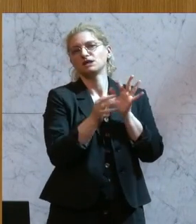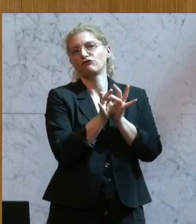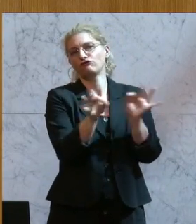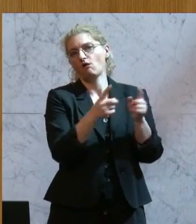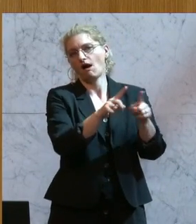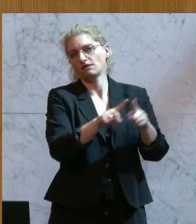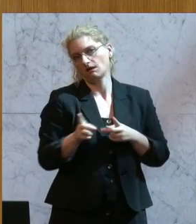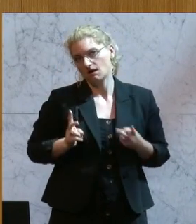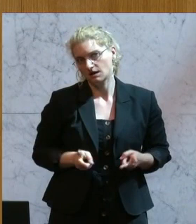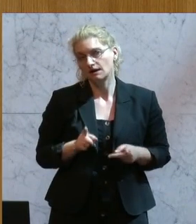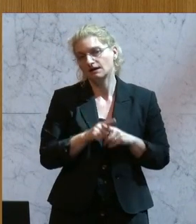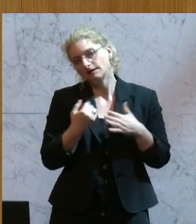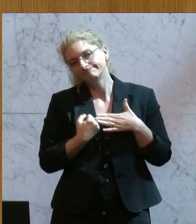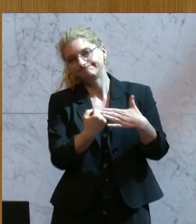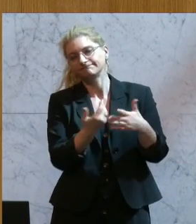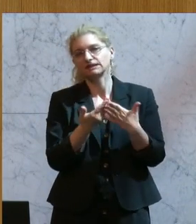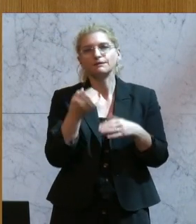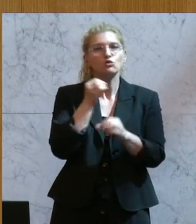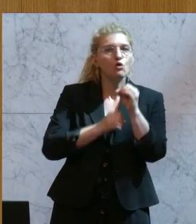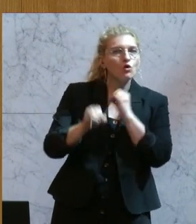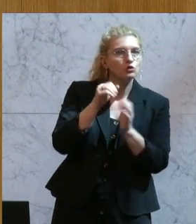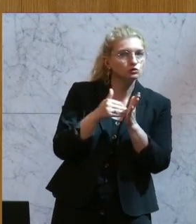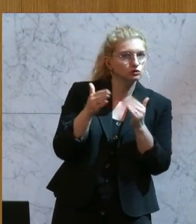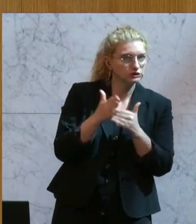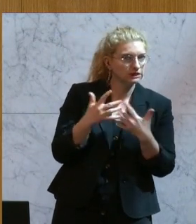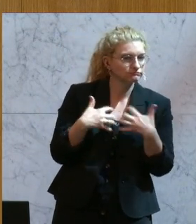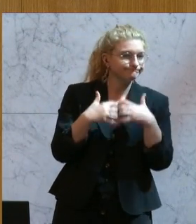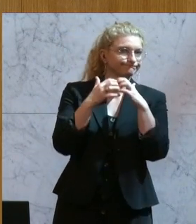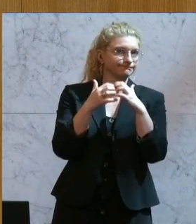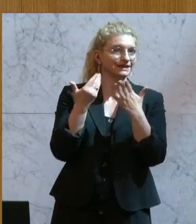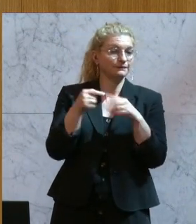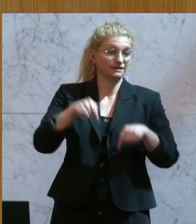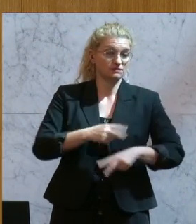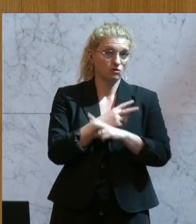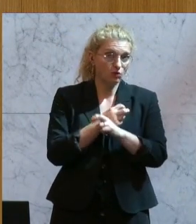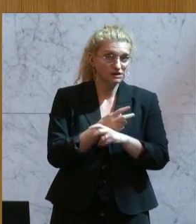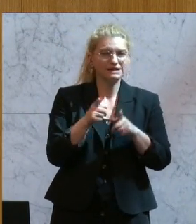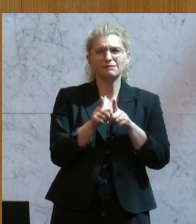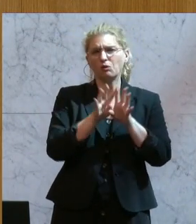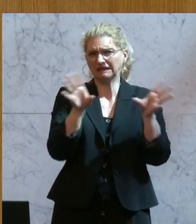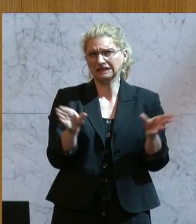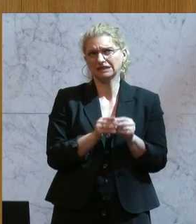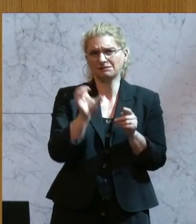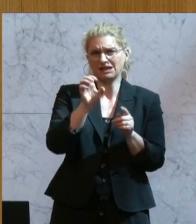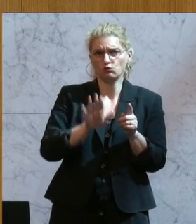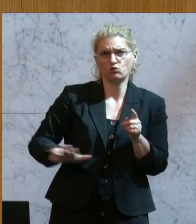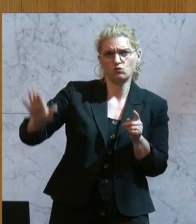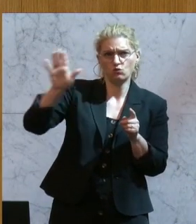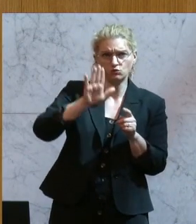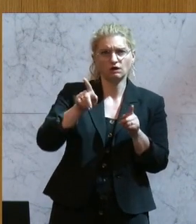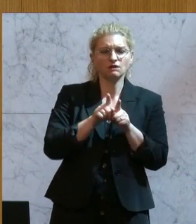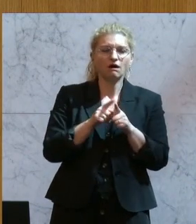Sie kann beitragen, dass ein Öko-System geschaffen wird, um in Österreich, aber auch insgesamt in der EU, die